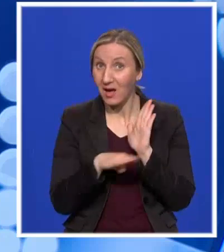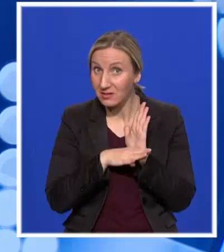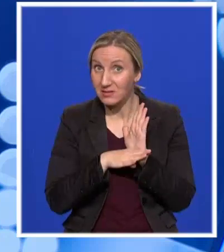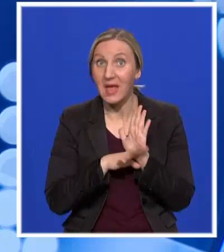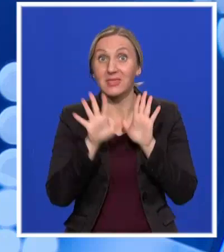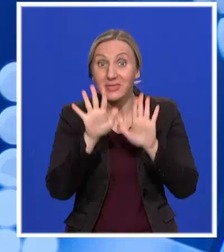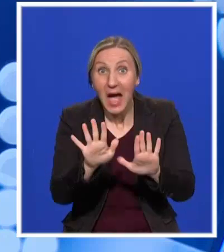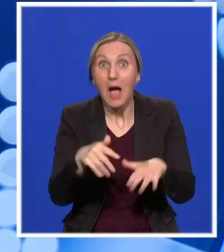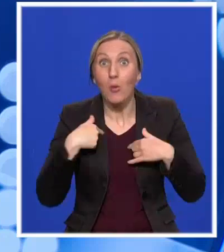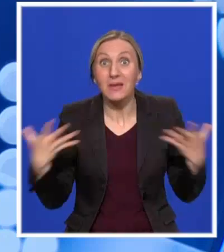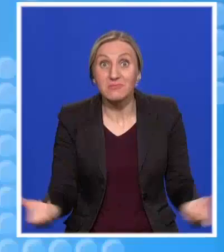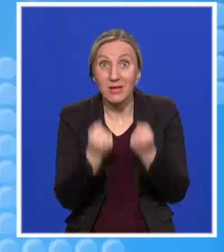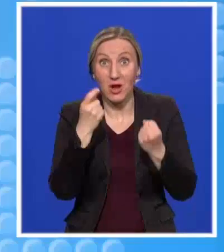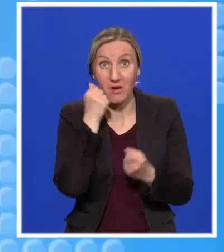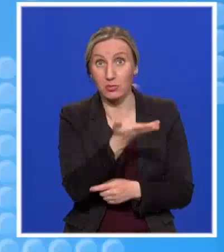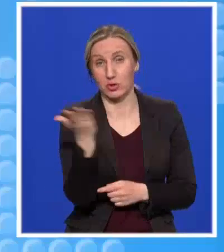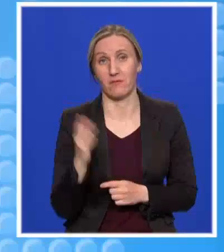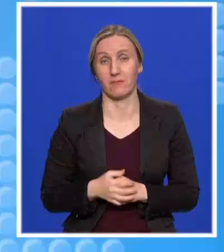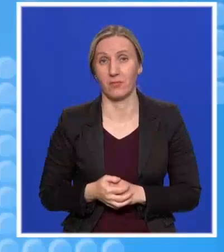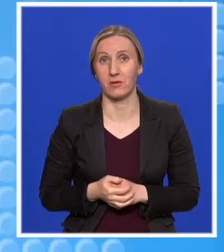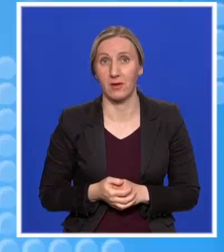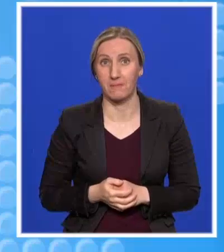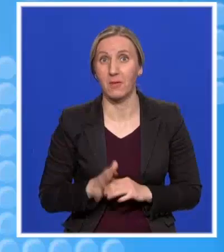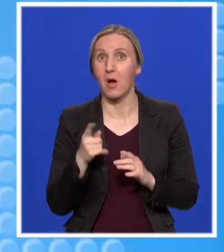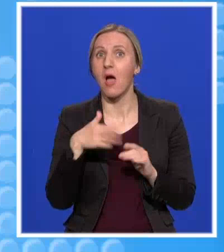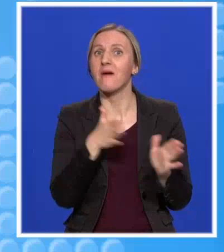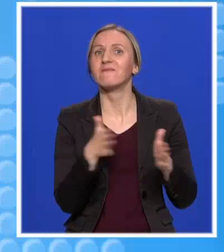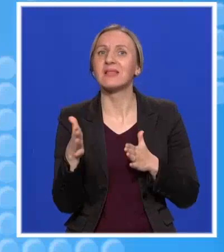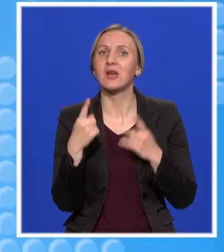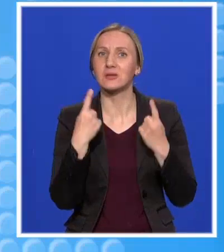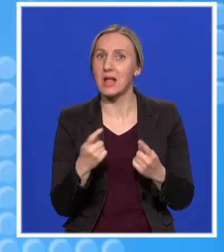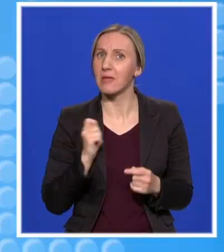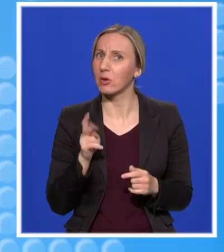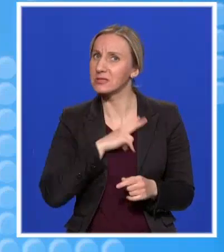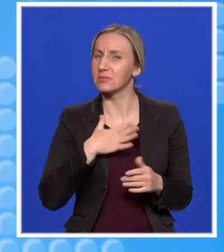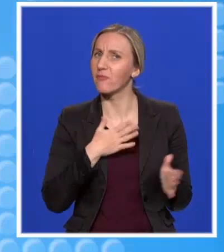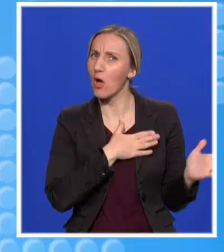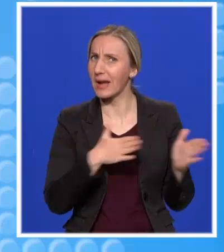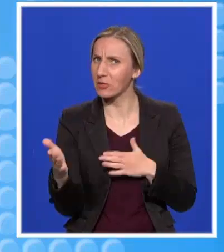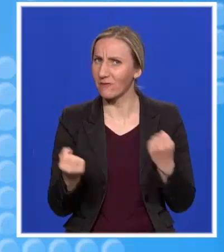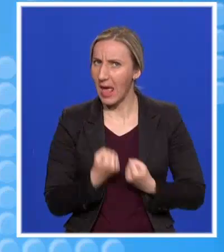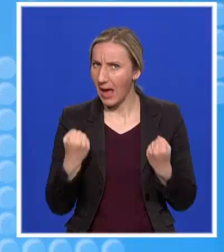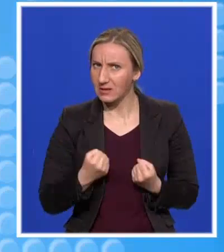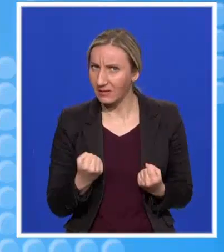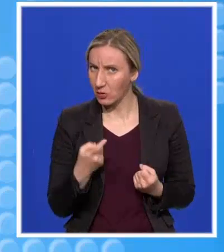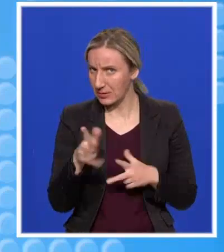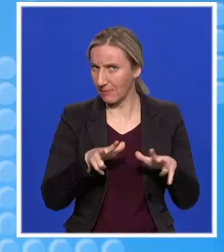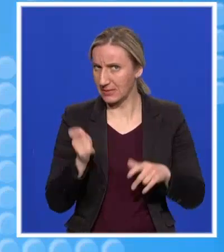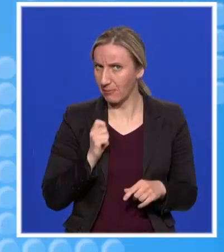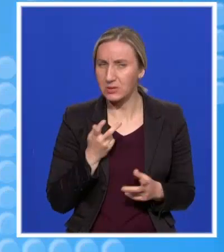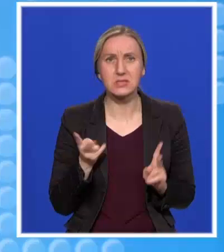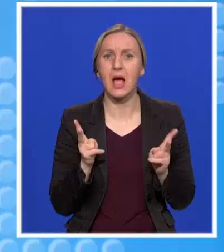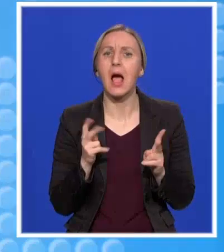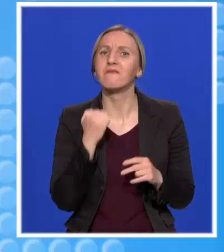utičemo na spašavanje života. Tokom varenog stanja policija ima i svoje redovne aktivnosti. I koministra policije, moram da vas pitam kakva je